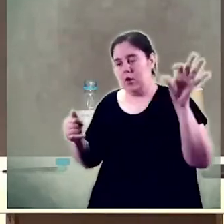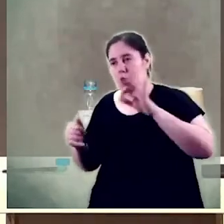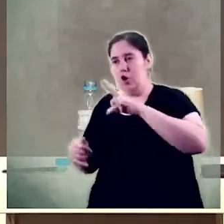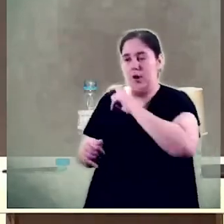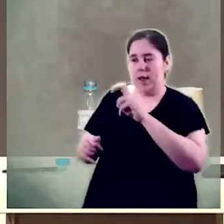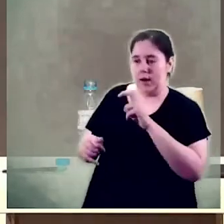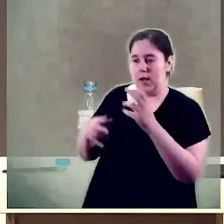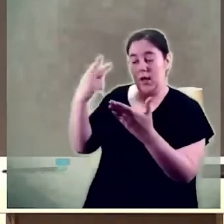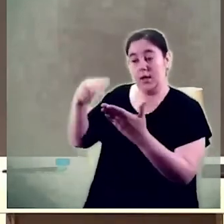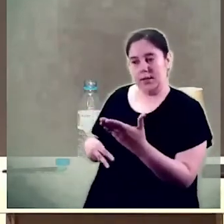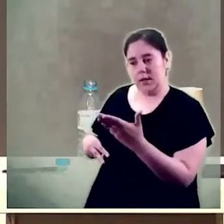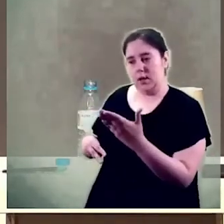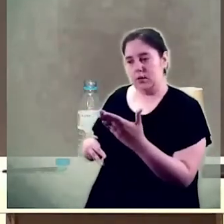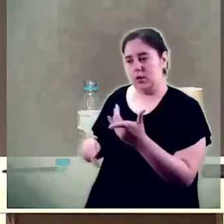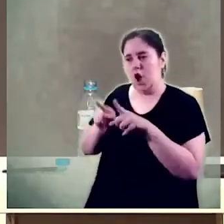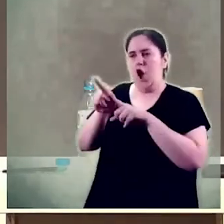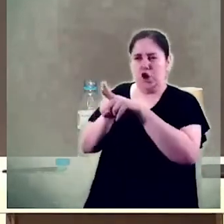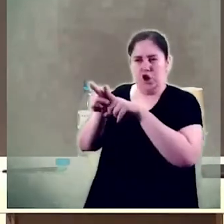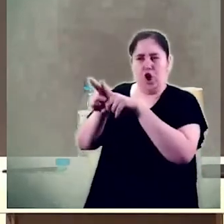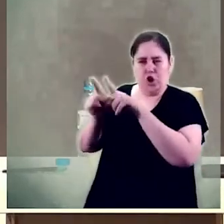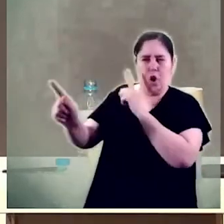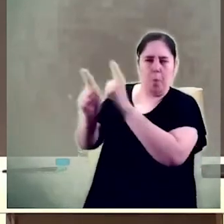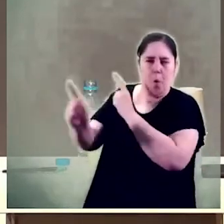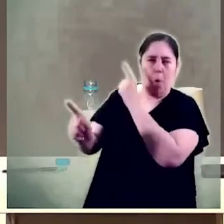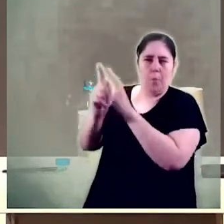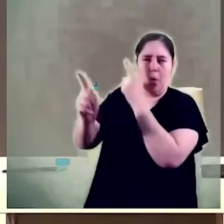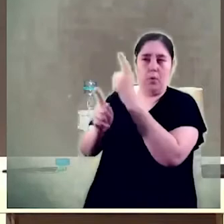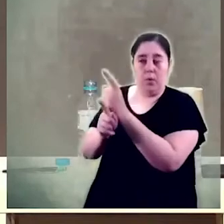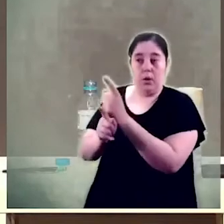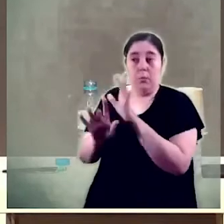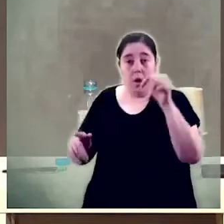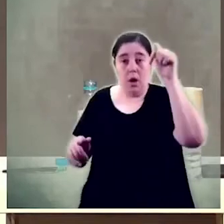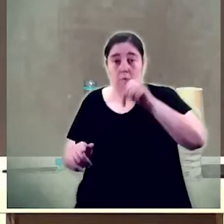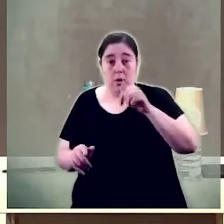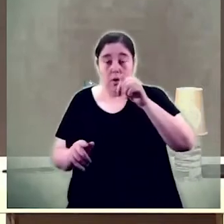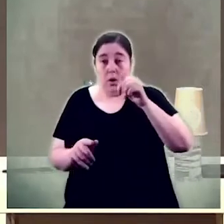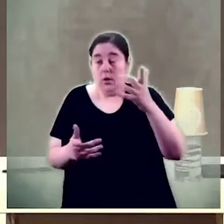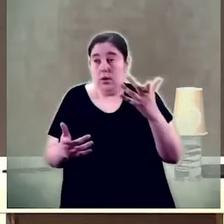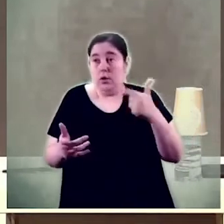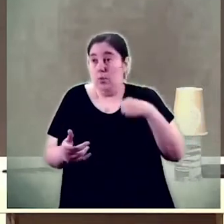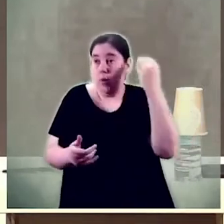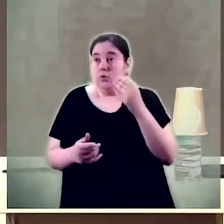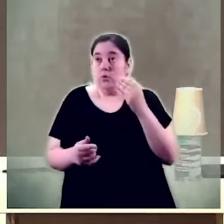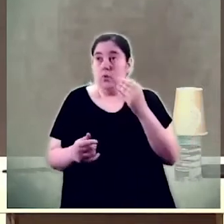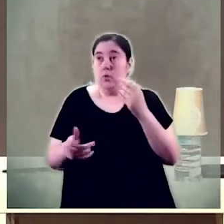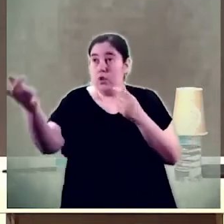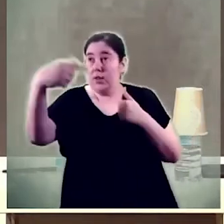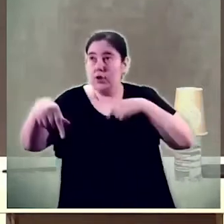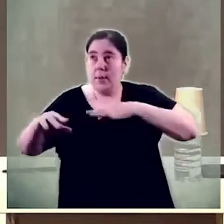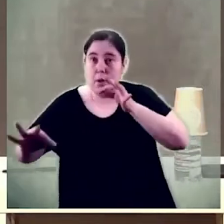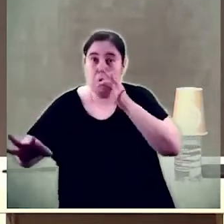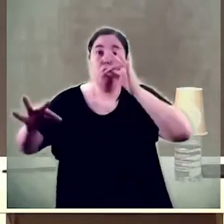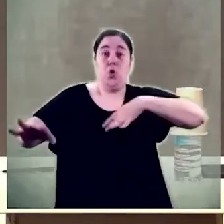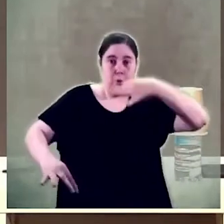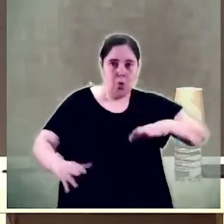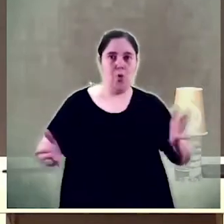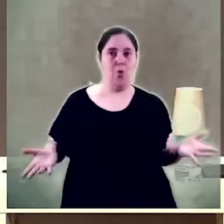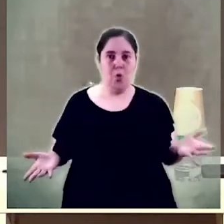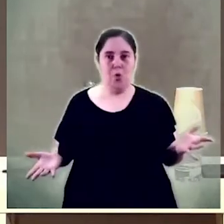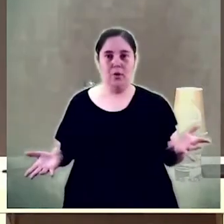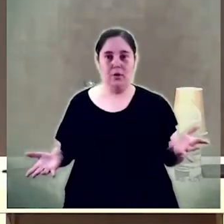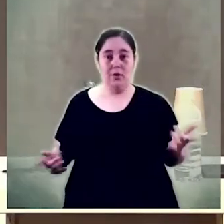o negre i avui una altra cosa que he fet és aprendre molt aprendre'l de vosaltres perquè jo crec que això és el que és